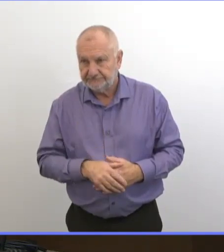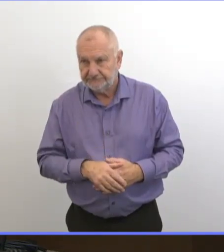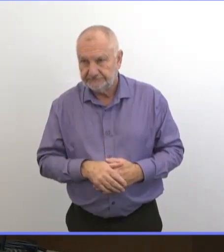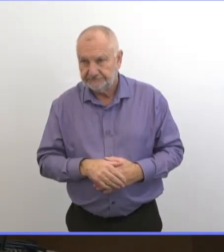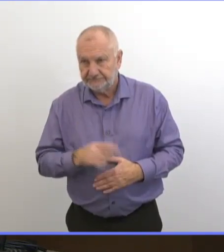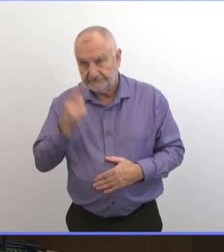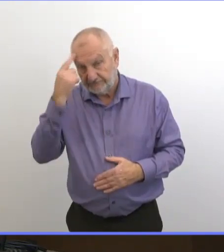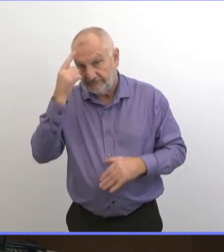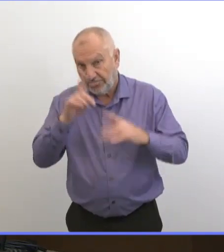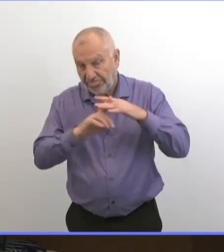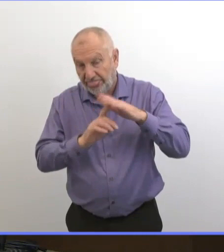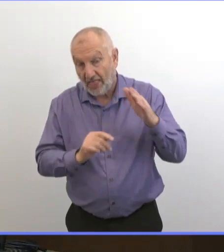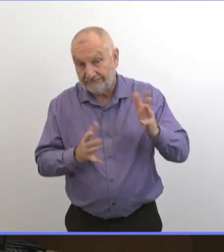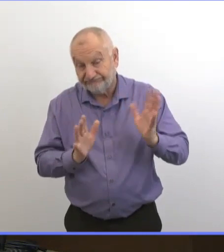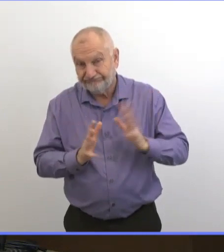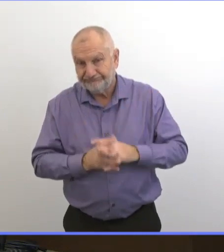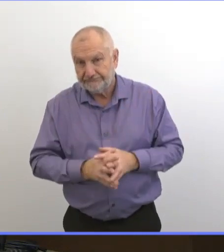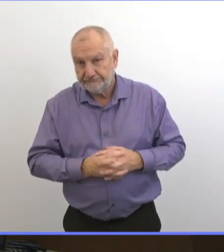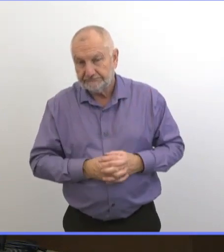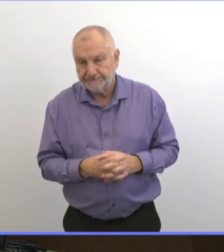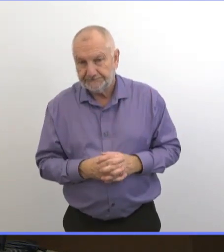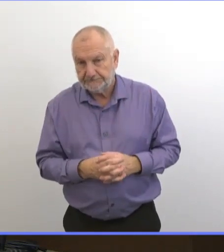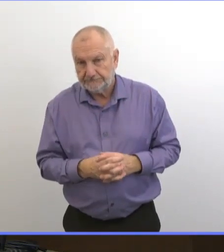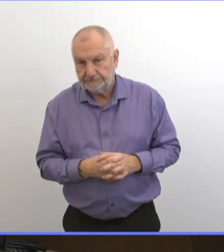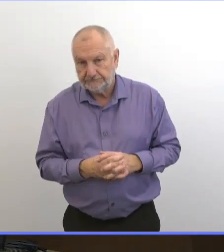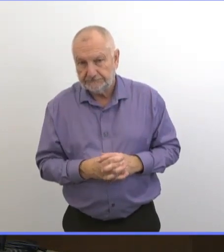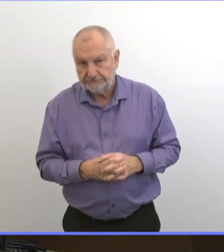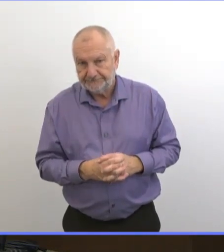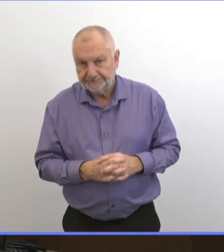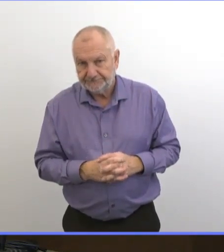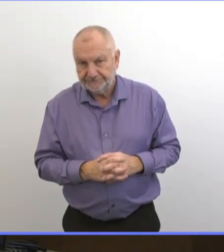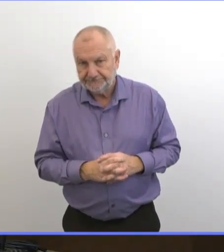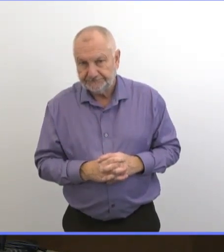Une question ? Non, en fait non. Mon cerveau a gelé.